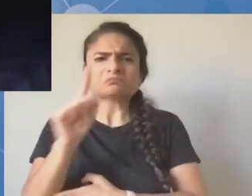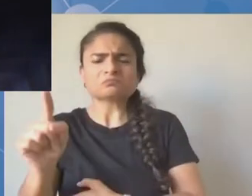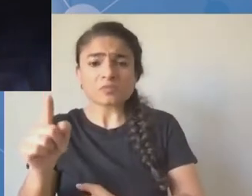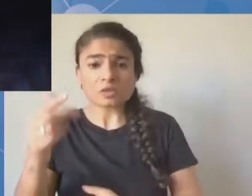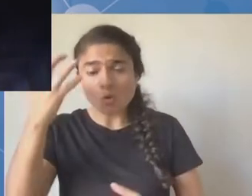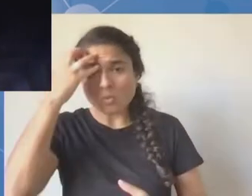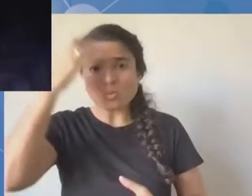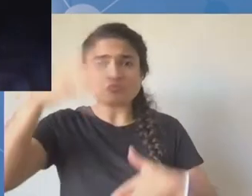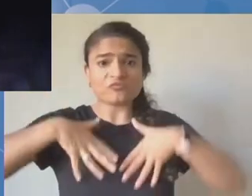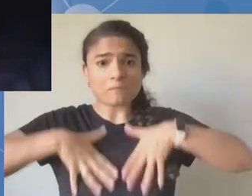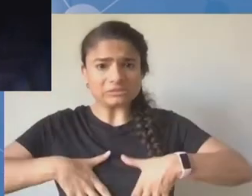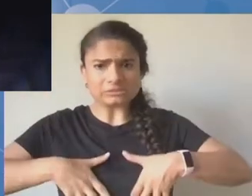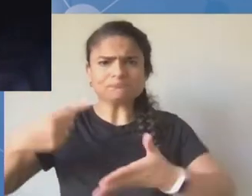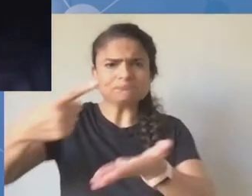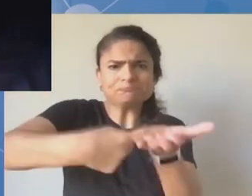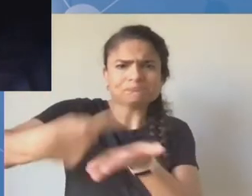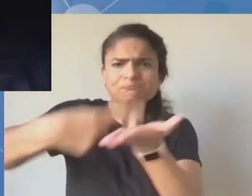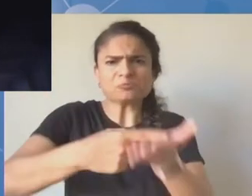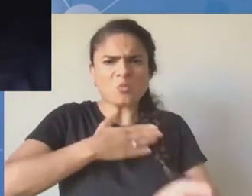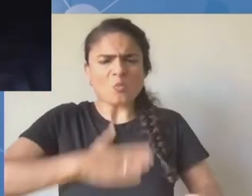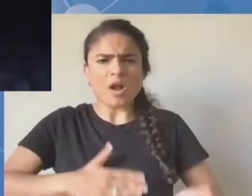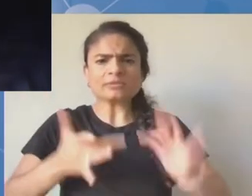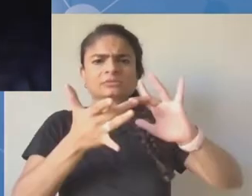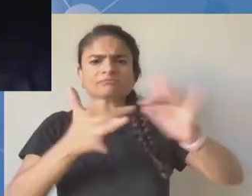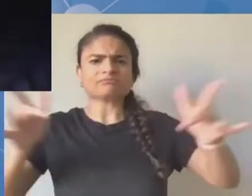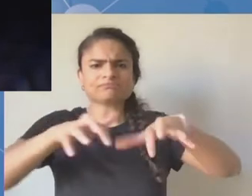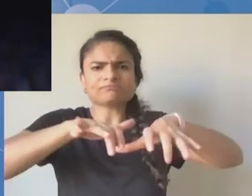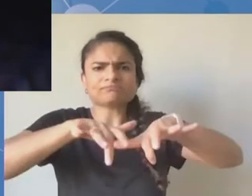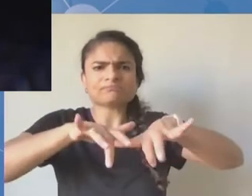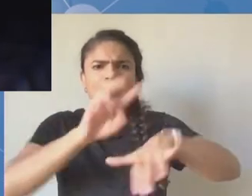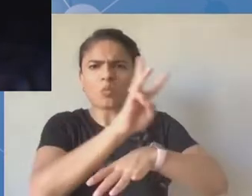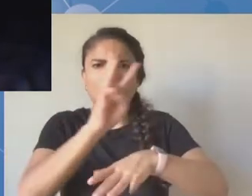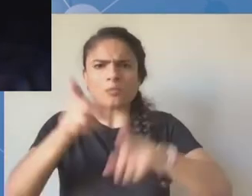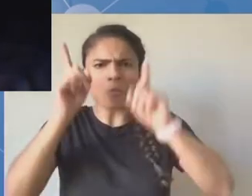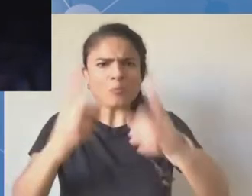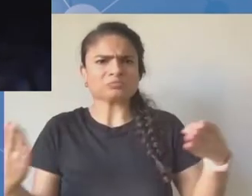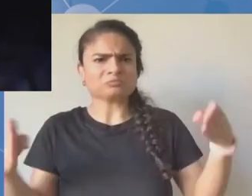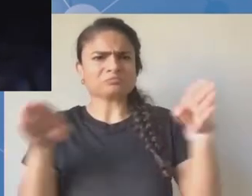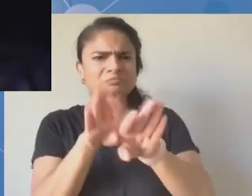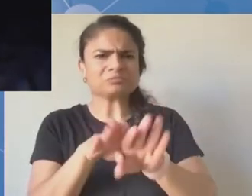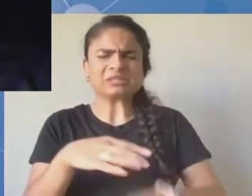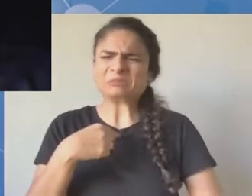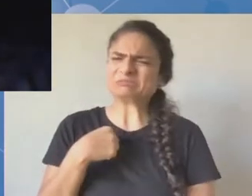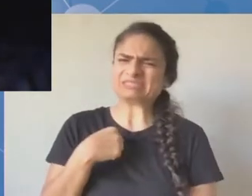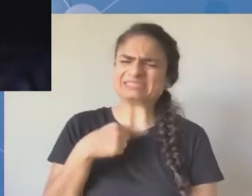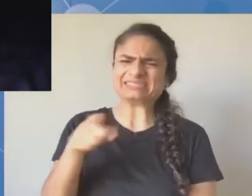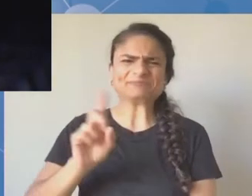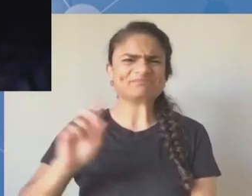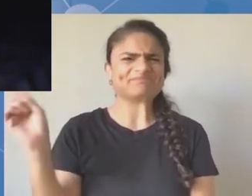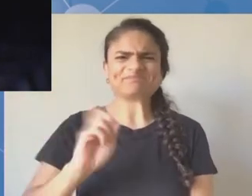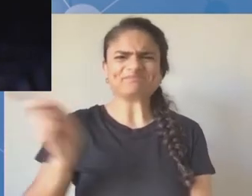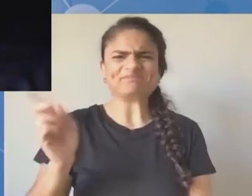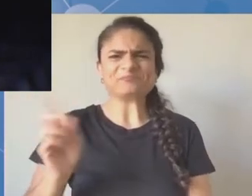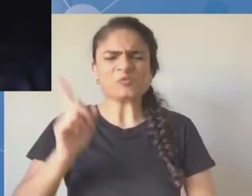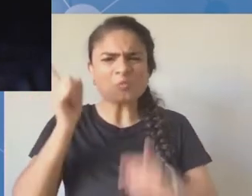powinien otrzymać i powinien być omawiany szerzej. Pamiętajmy, że w Sudanie sektor telekomunikacji